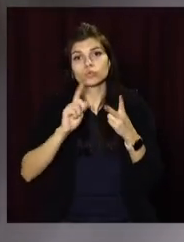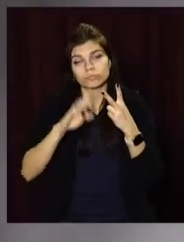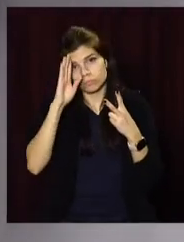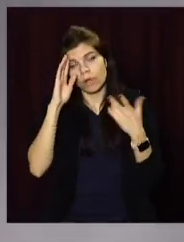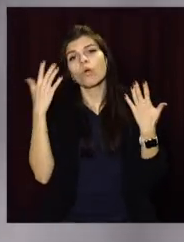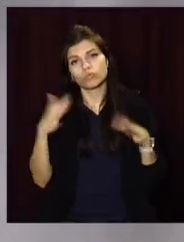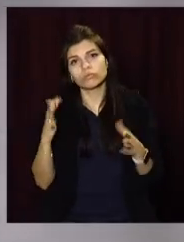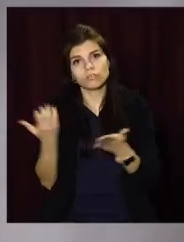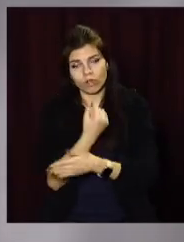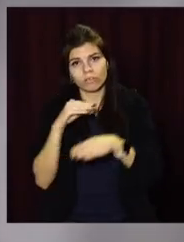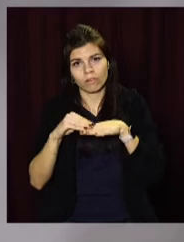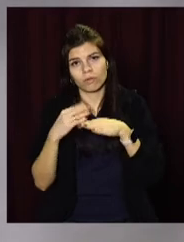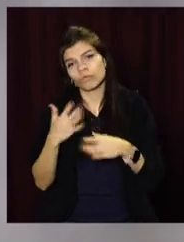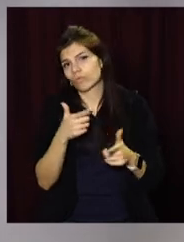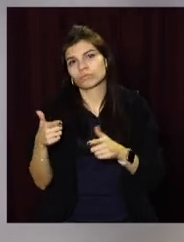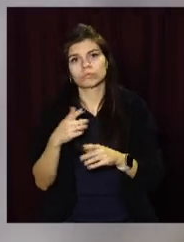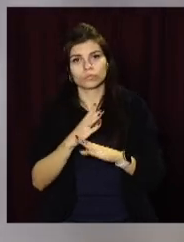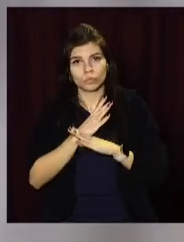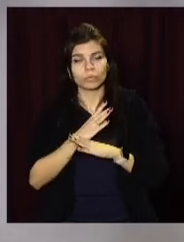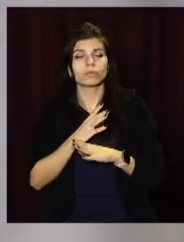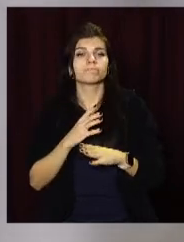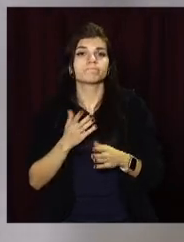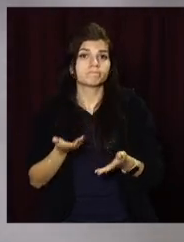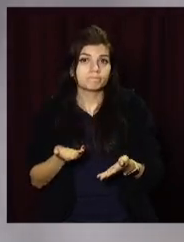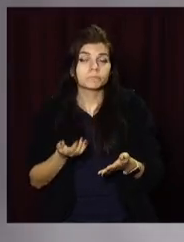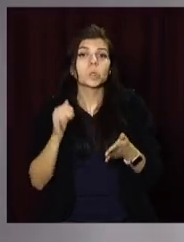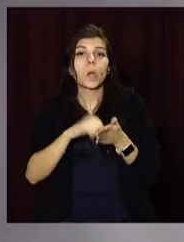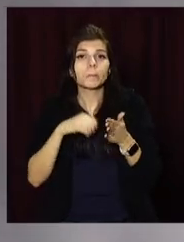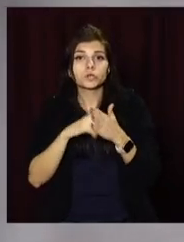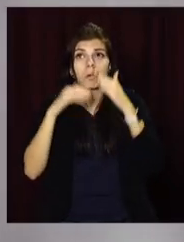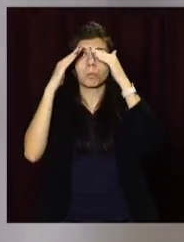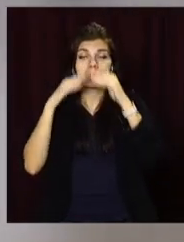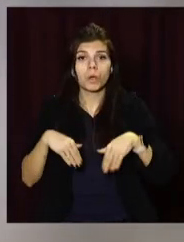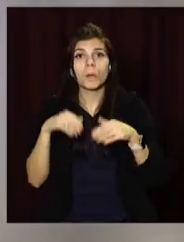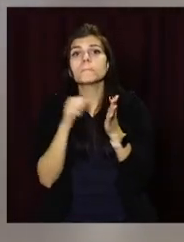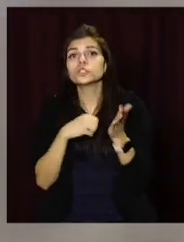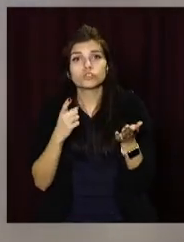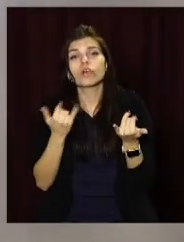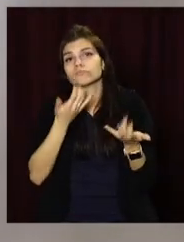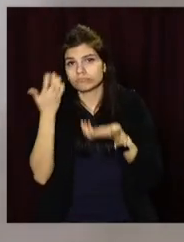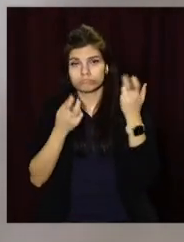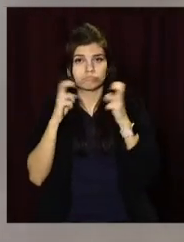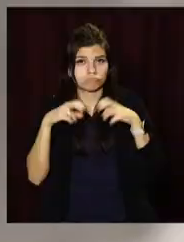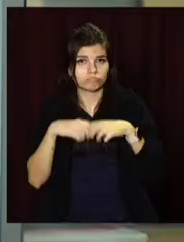знайшли вже мертвим. Тіло направили на суд медекспертизу. Наразі причина руйнації споруди встановлюється.